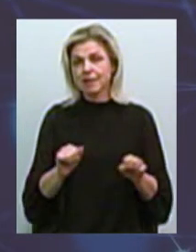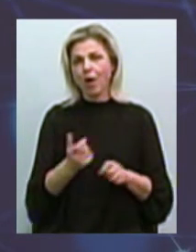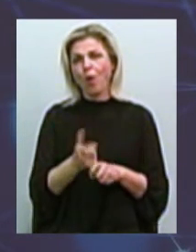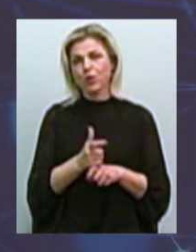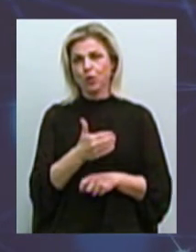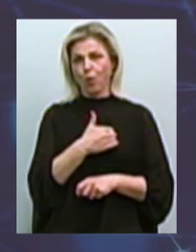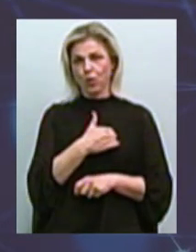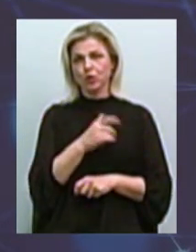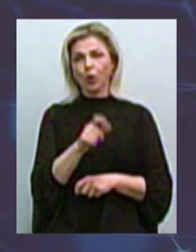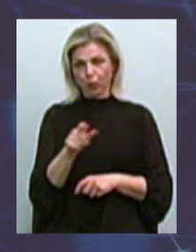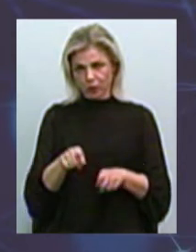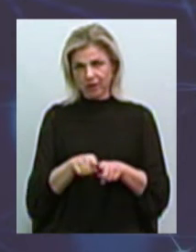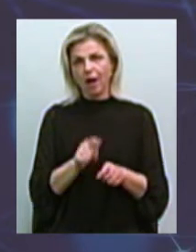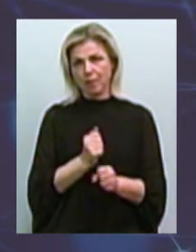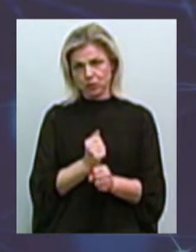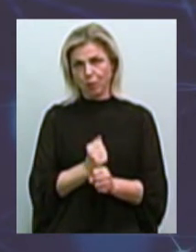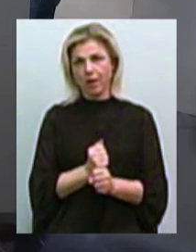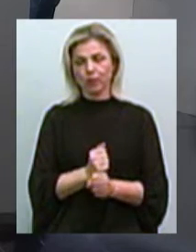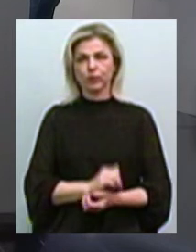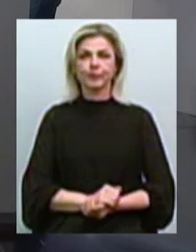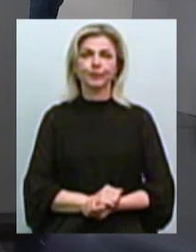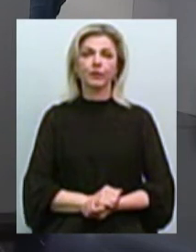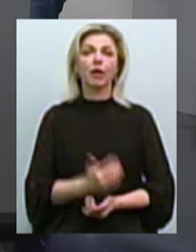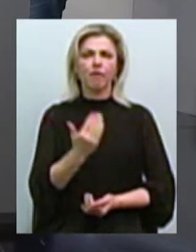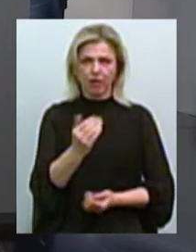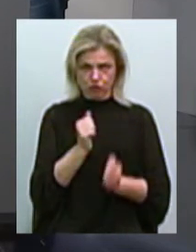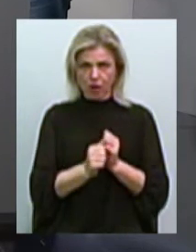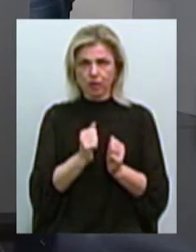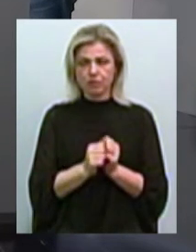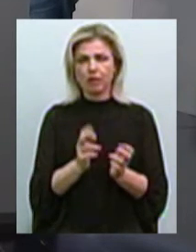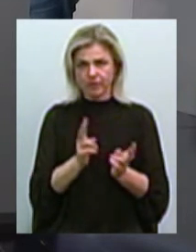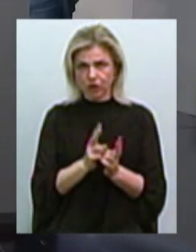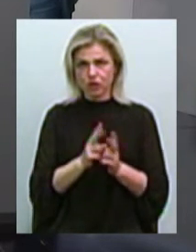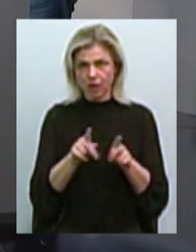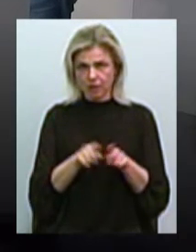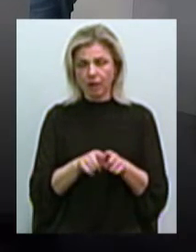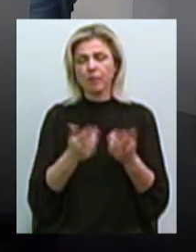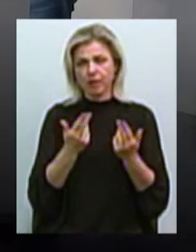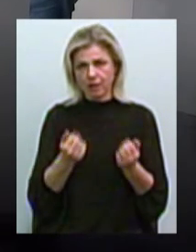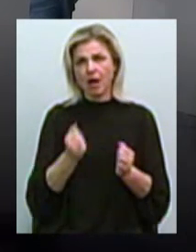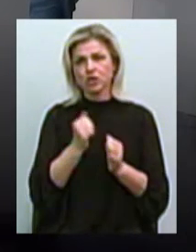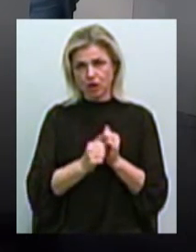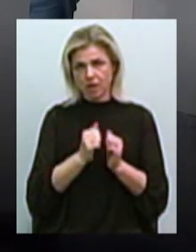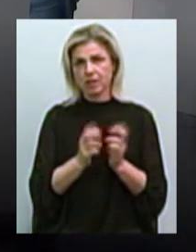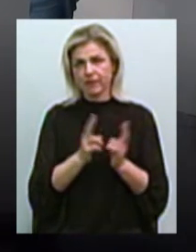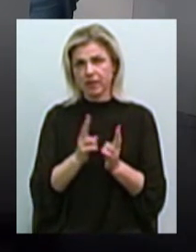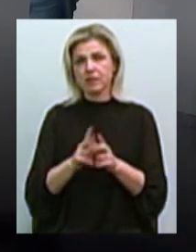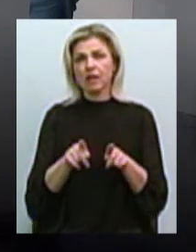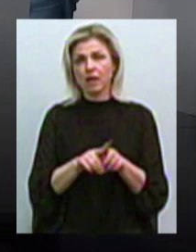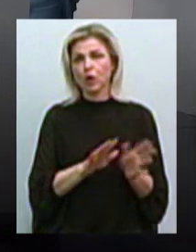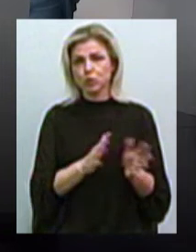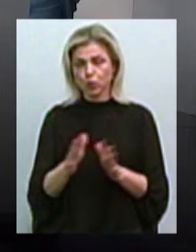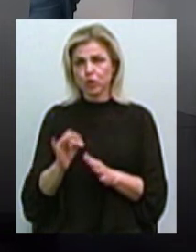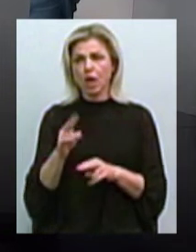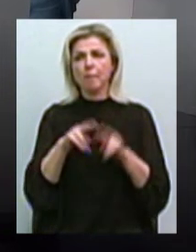то есть люди все-таки так поступают. То есть вы стыкаетесь с такими случаями? мы сталкиваемся с такими случаями, и какие-то пристройки